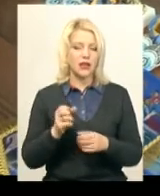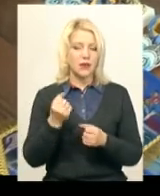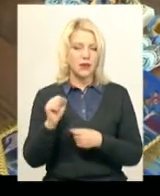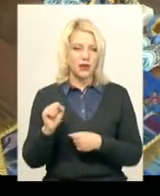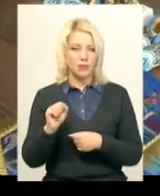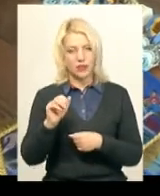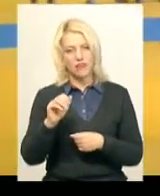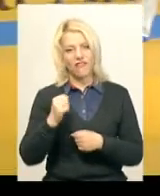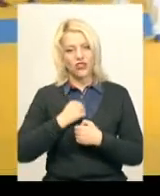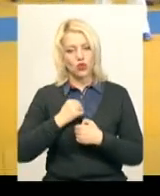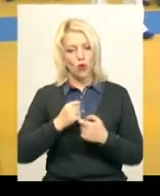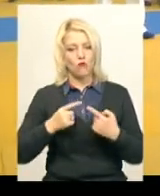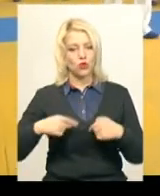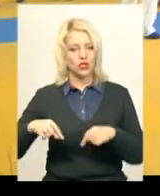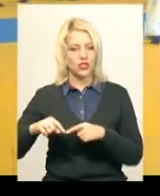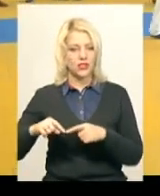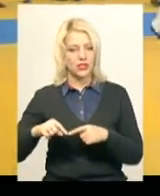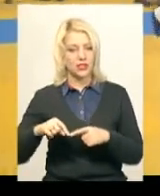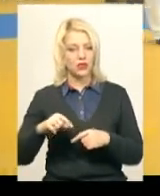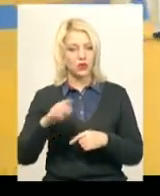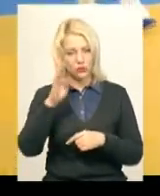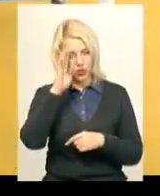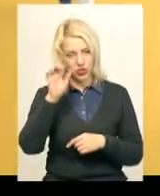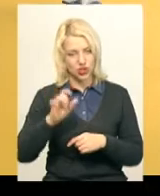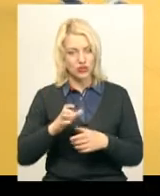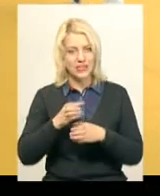військової частини 353 з задушливим прийомом.